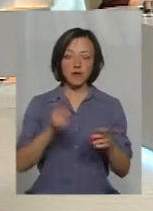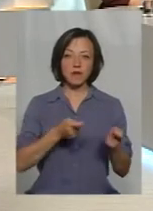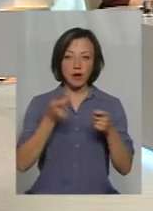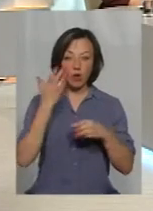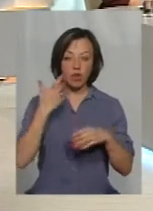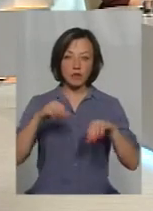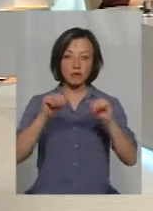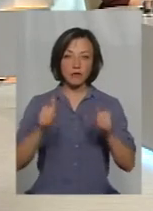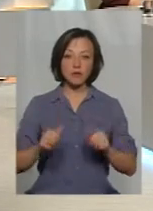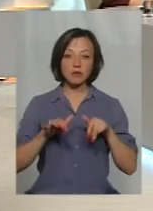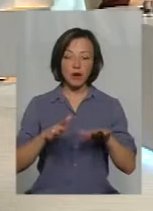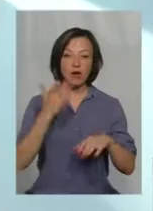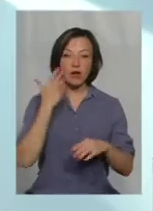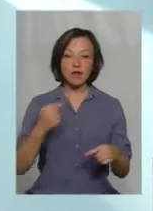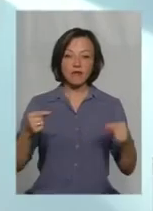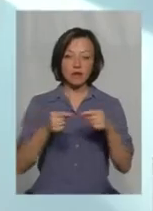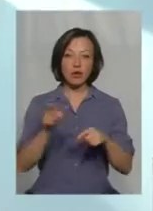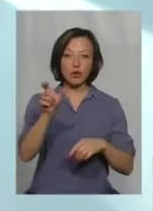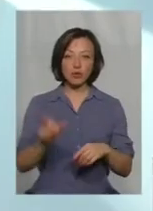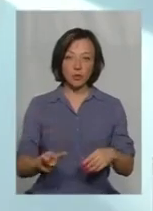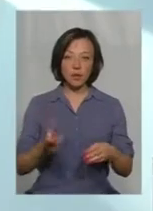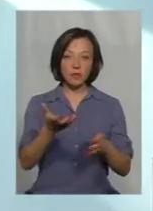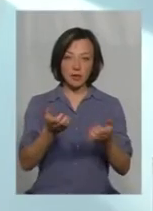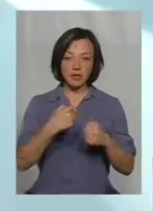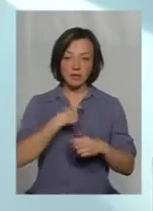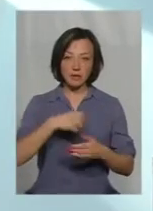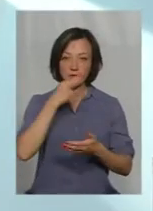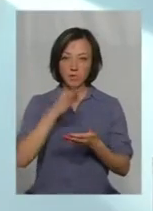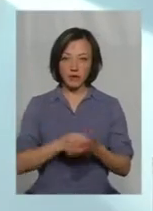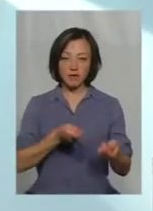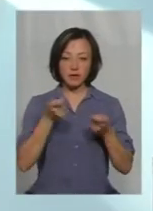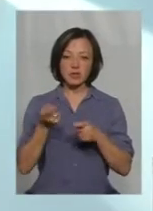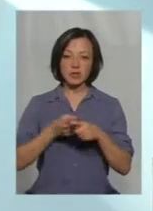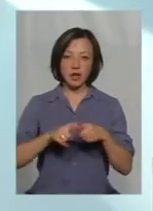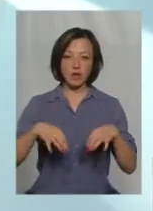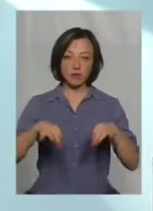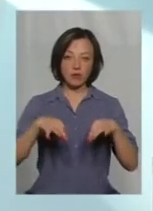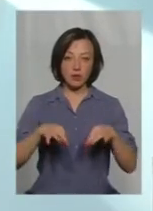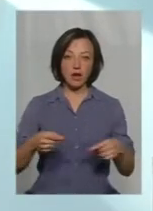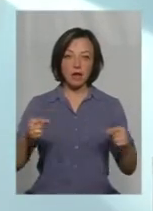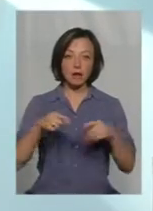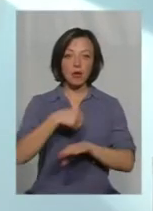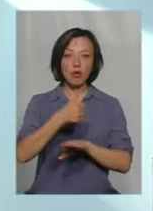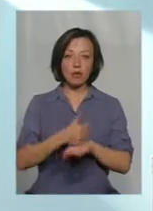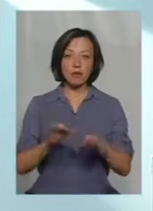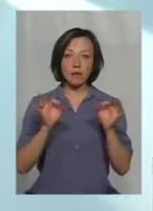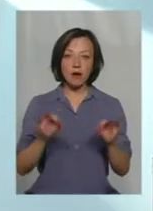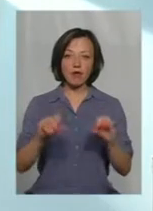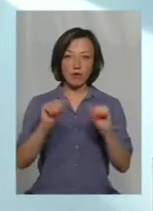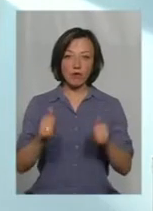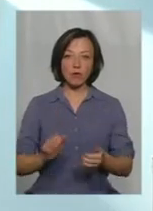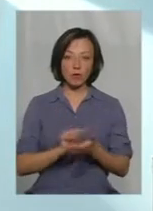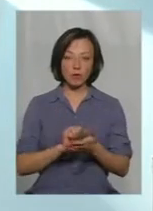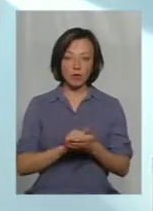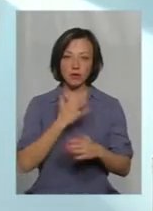коли сформована справа, коли визначена особа, яка бере на себе відповідальність везти даний автомобіль, а саме головне – правильно оформити